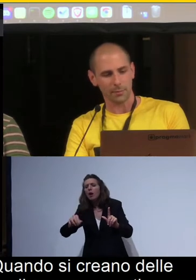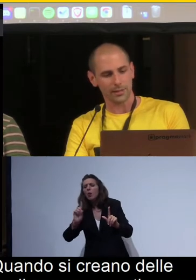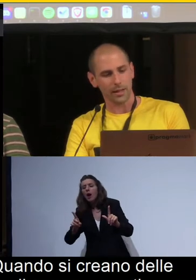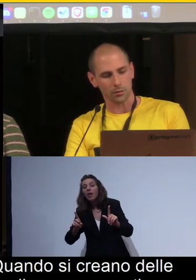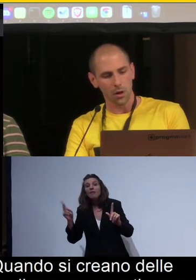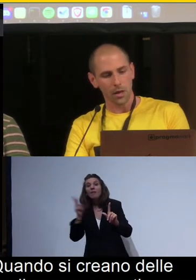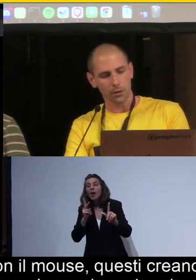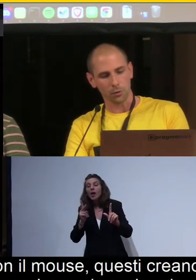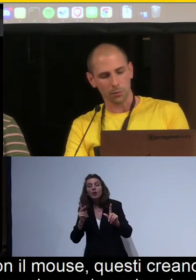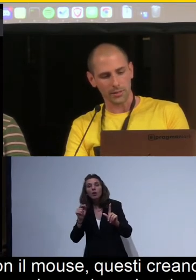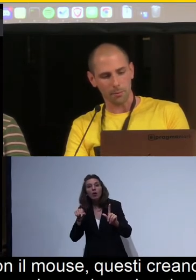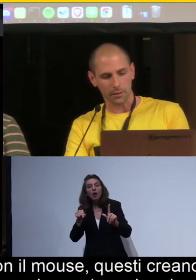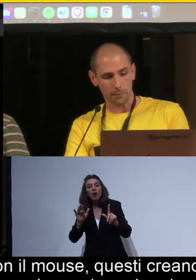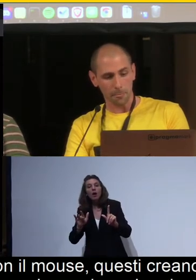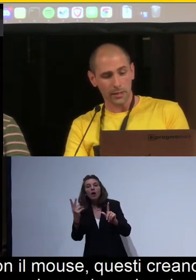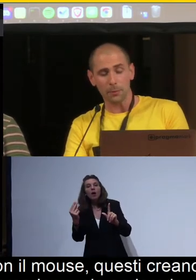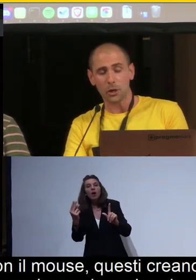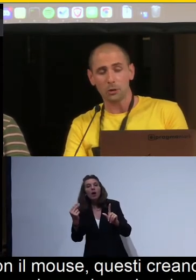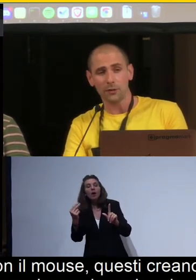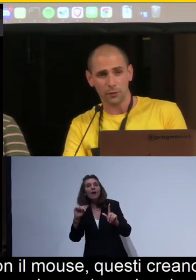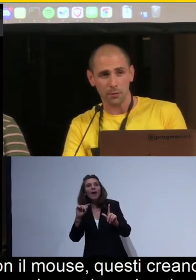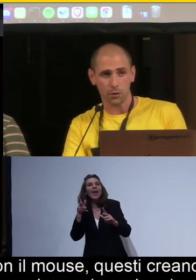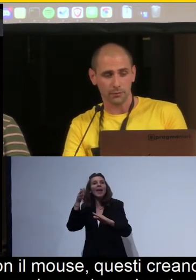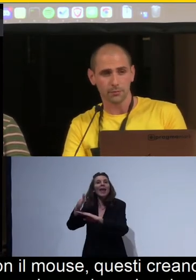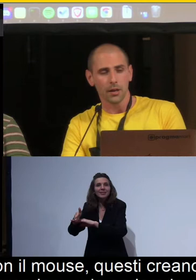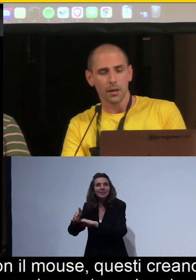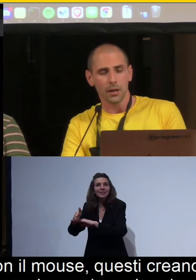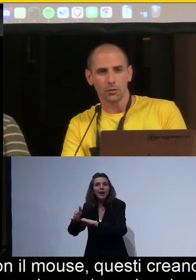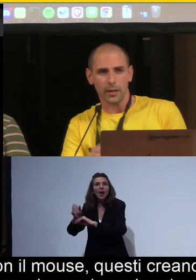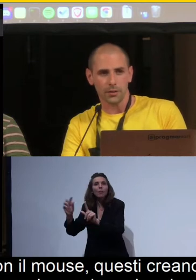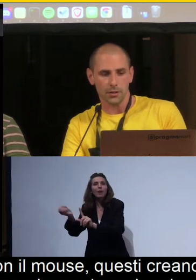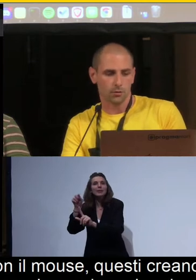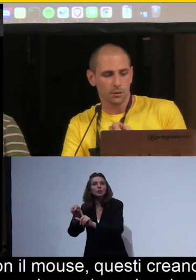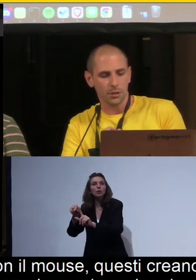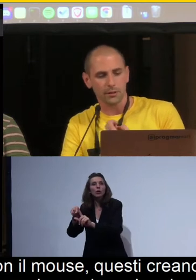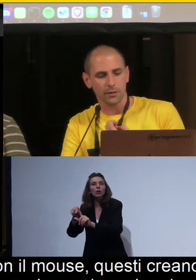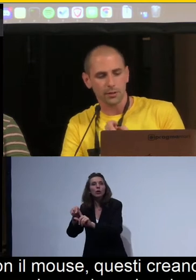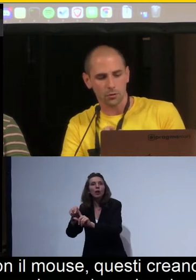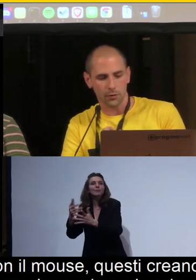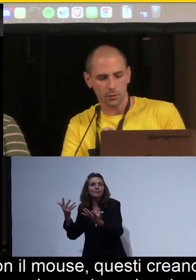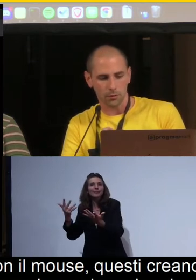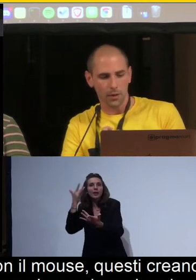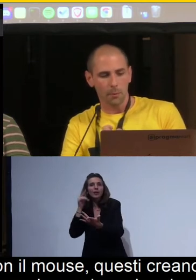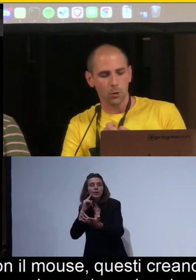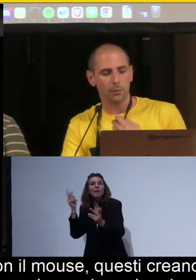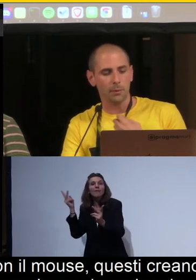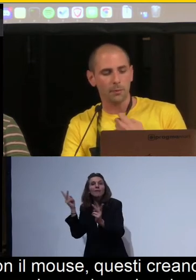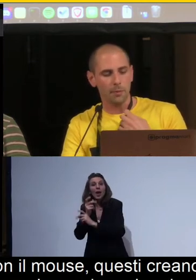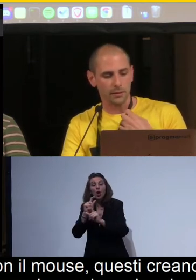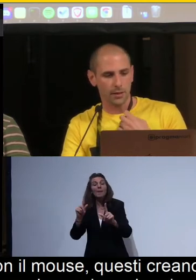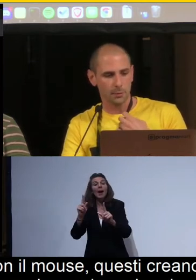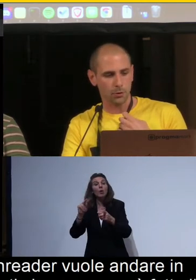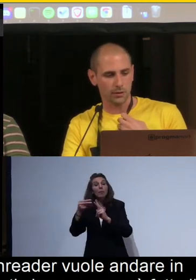domande, ma sta andando in uno di questi elementi, che per come è fatto il framework non è che non esistono, semplicemente non si vedono, per cui